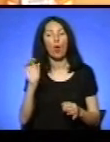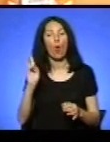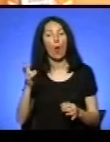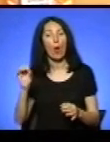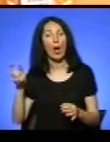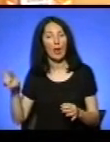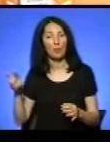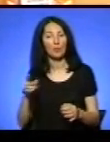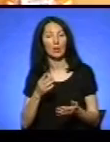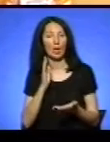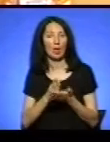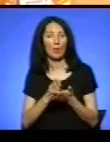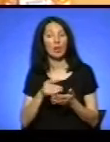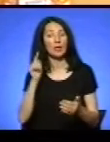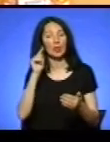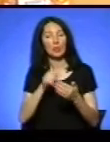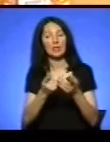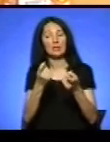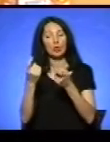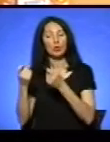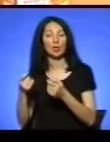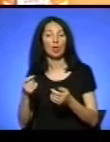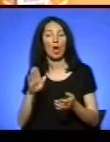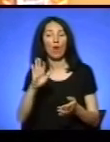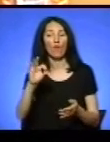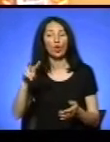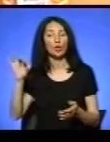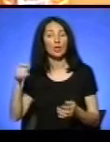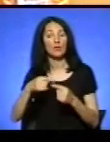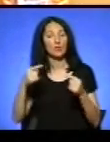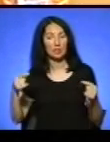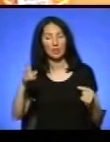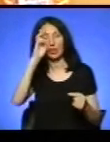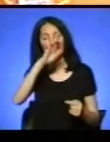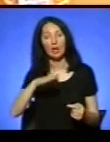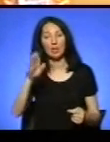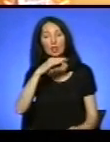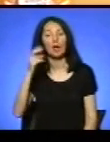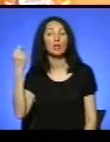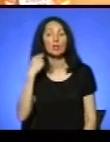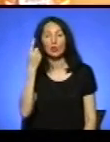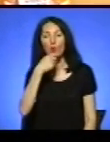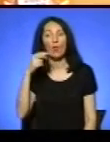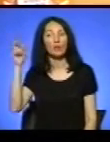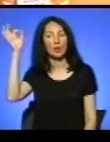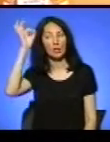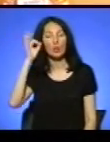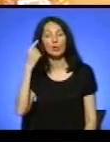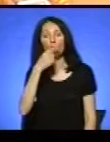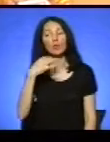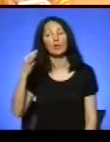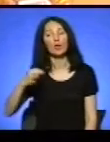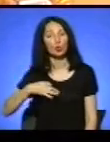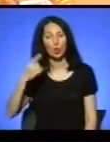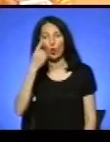на меті залучення волонтерів з різних країн, агломовних, німецькомовних, французькомовних, до роботи в